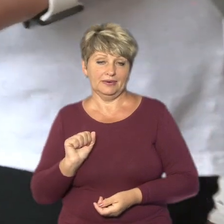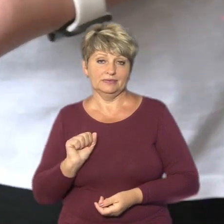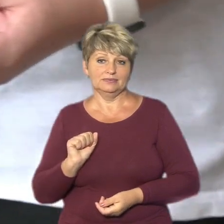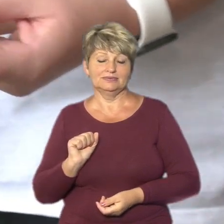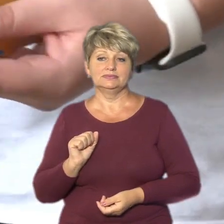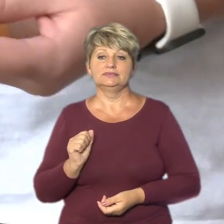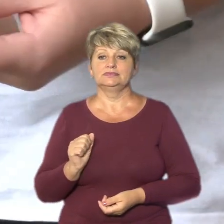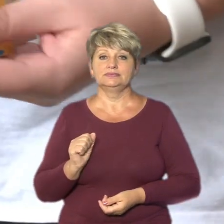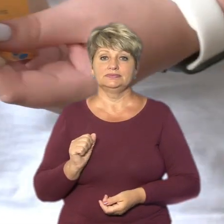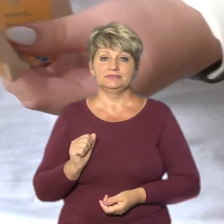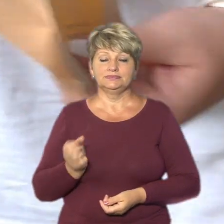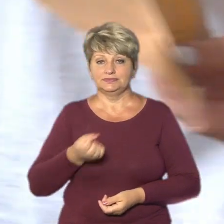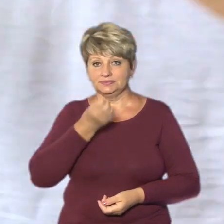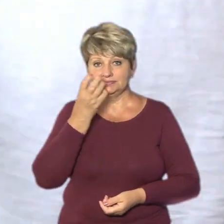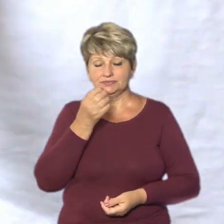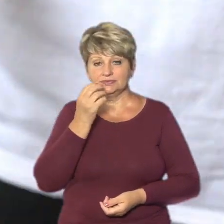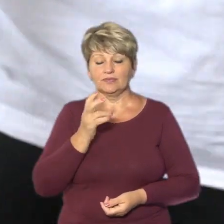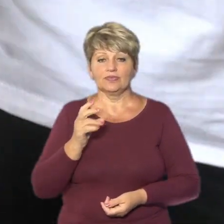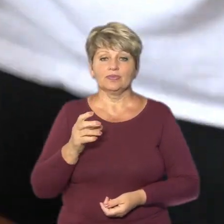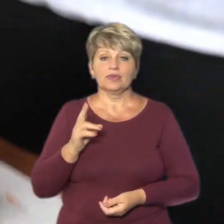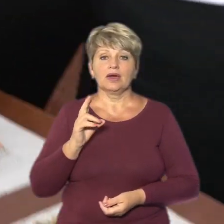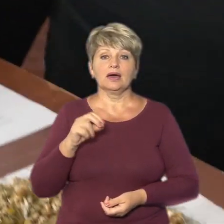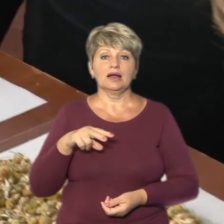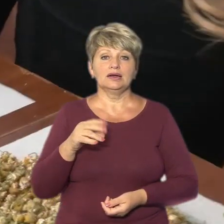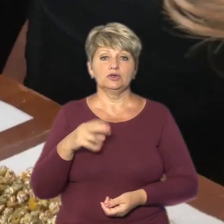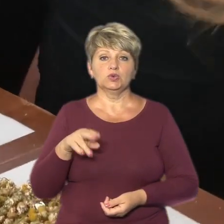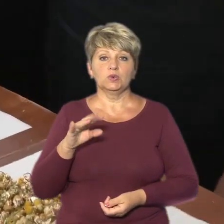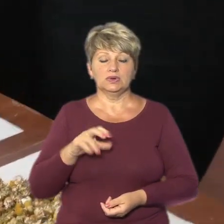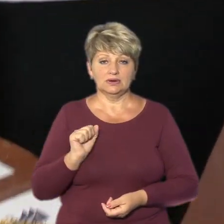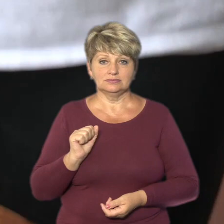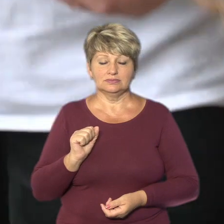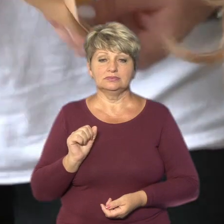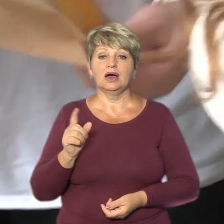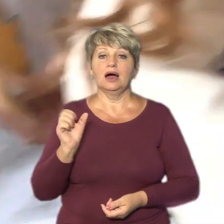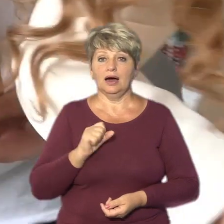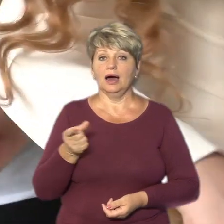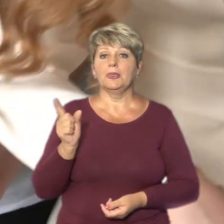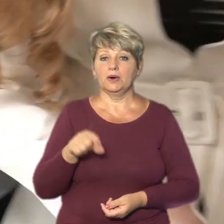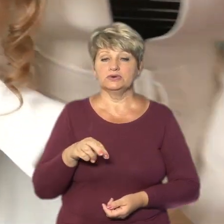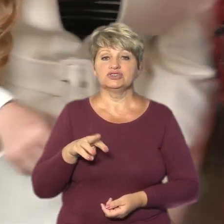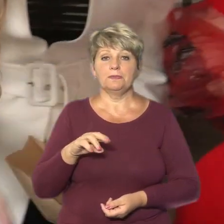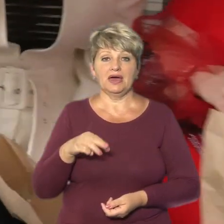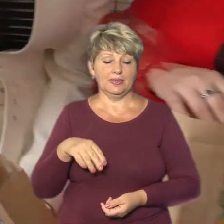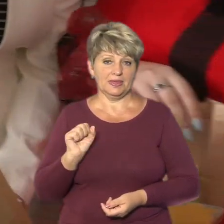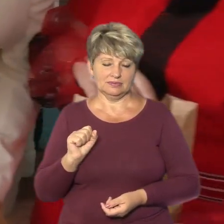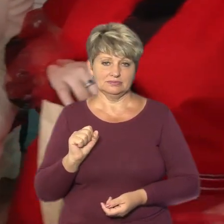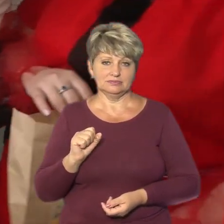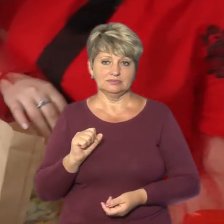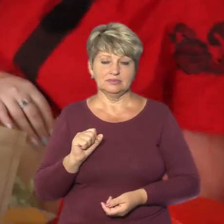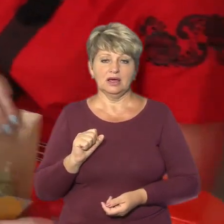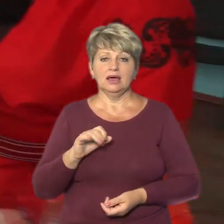нагітки, а також м'яту. І